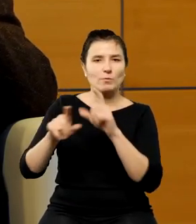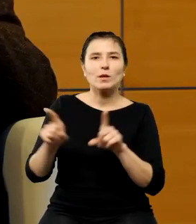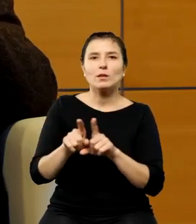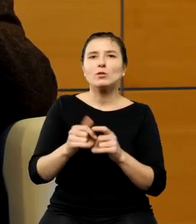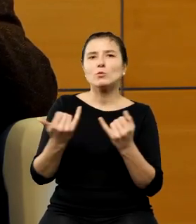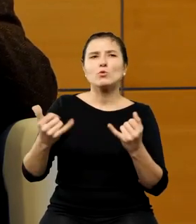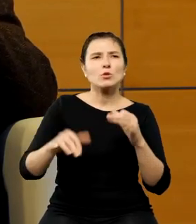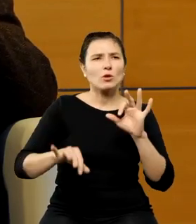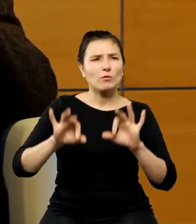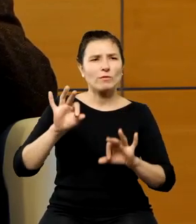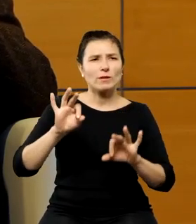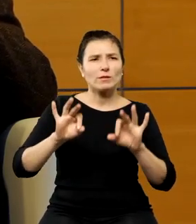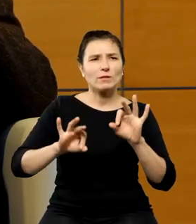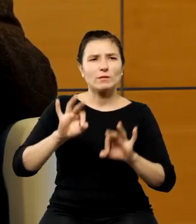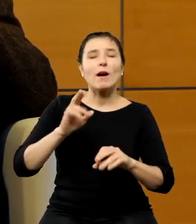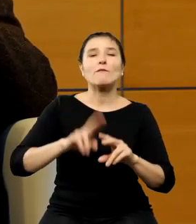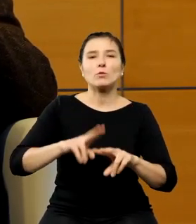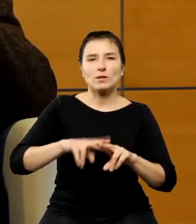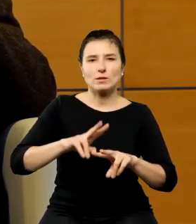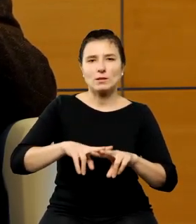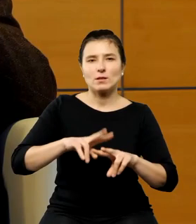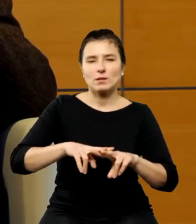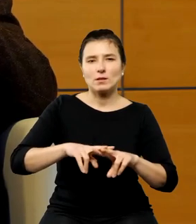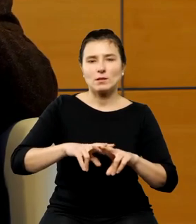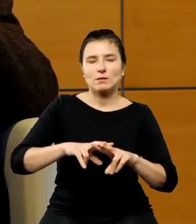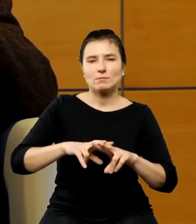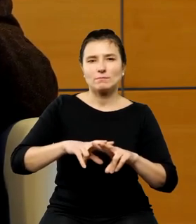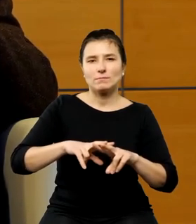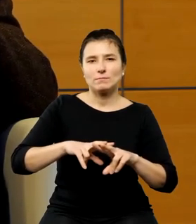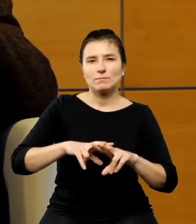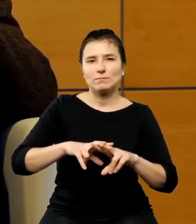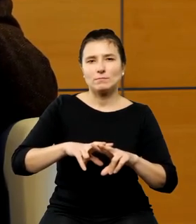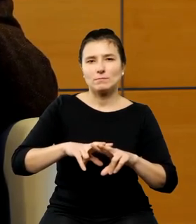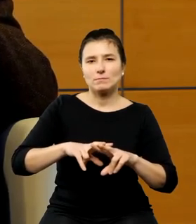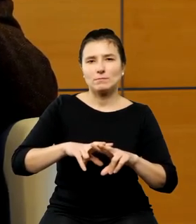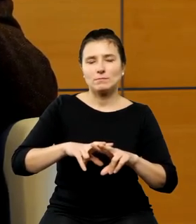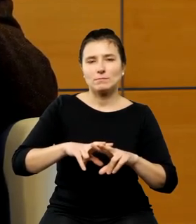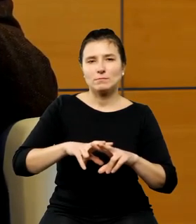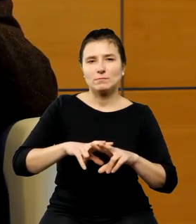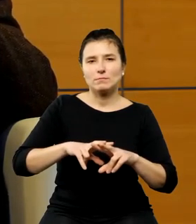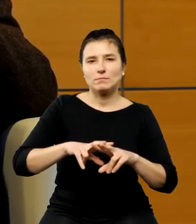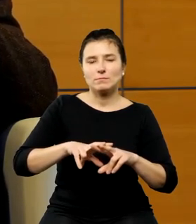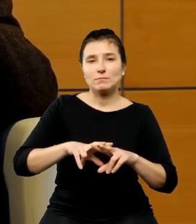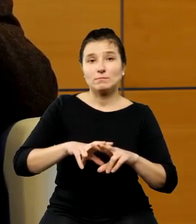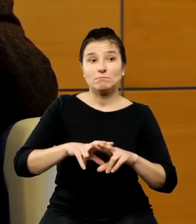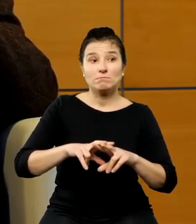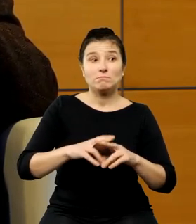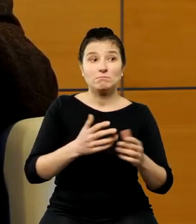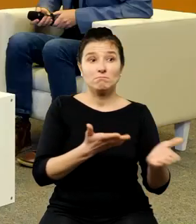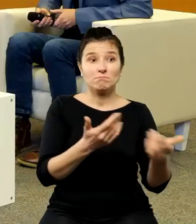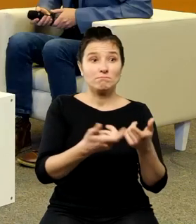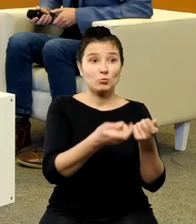upowszechniają i wciągają czasami zaskakujące grupy osób w obszar